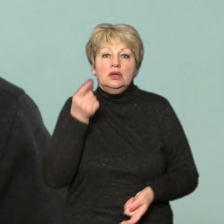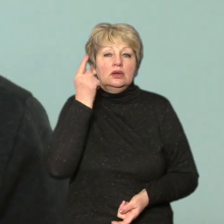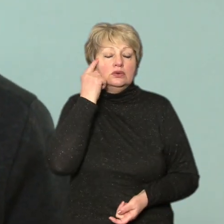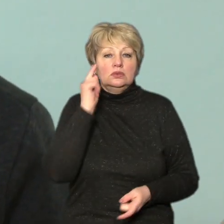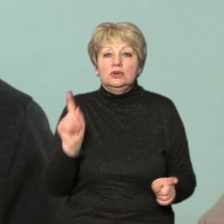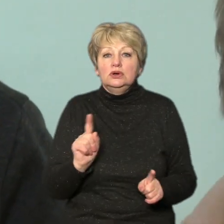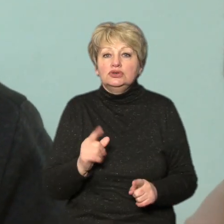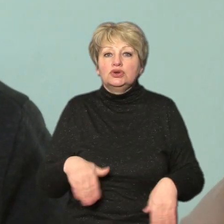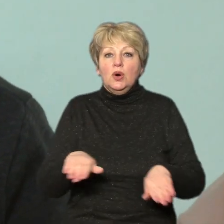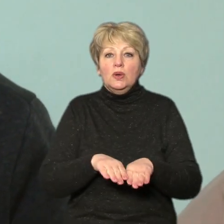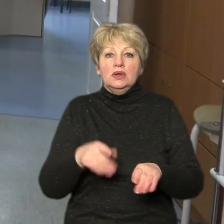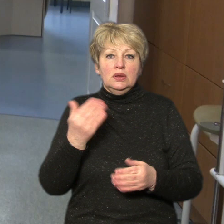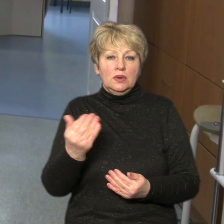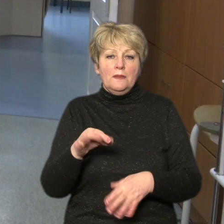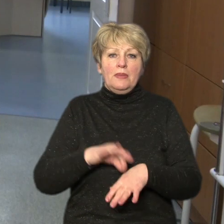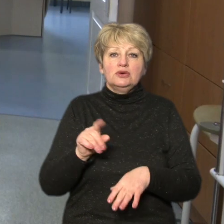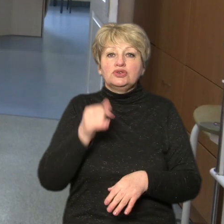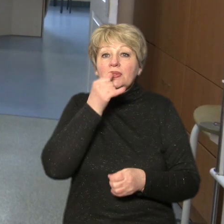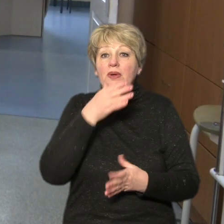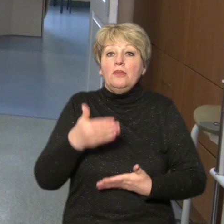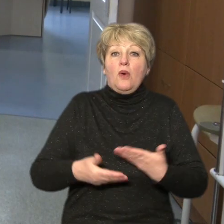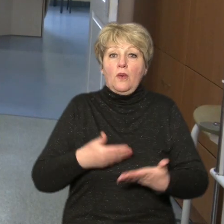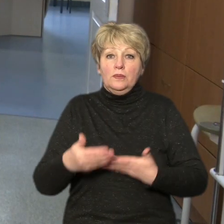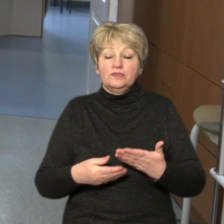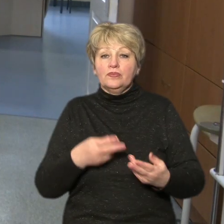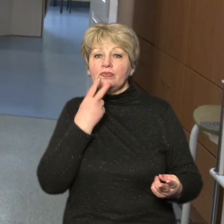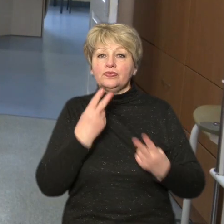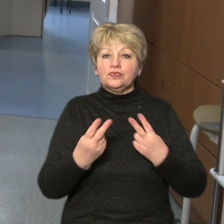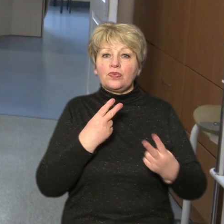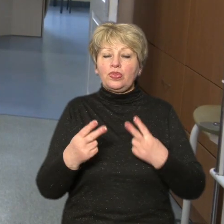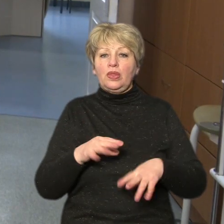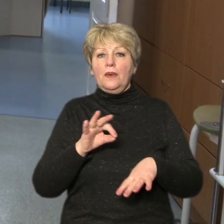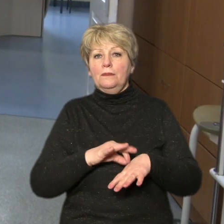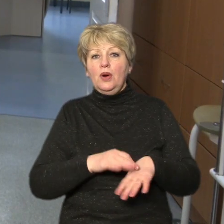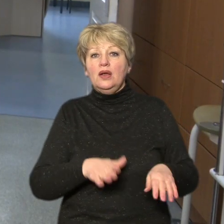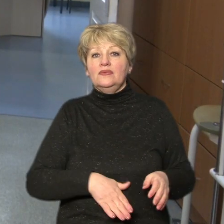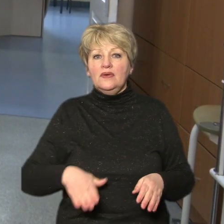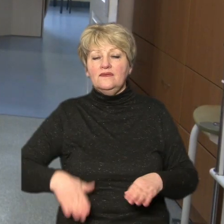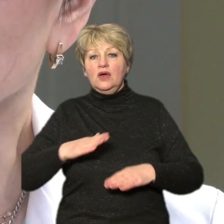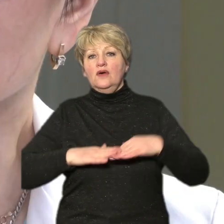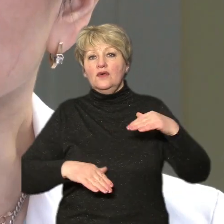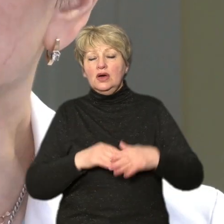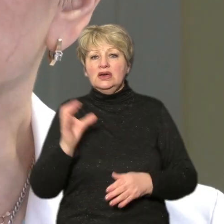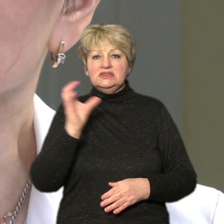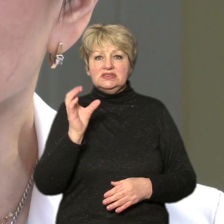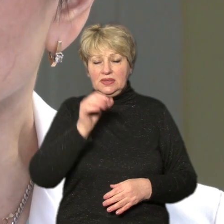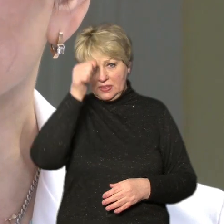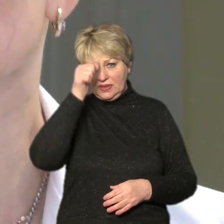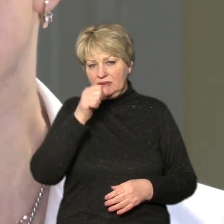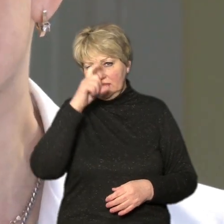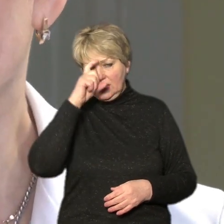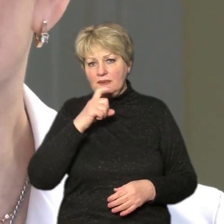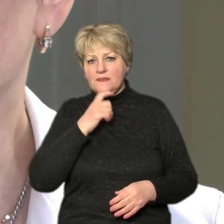дійсно вони так болять, що вона не може йти. Асиметрія кінцівок, обличчя, білі в руках та ногах, незрозумілі синці на тілі та припухлість.